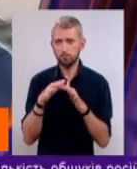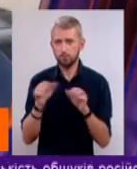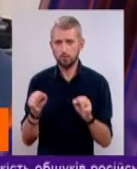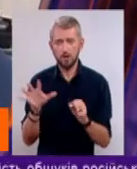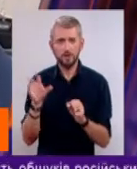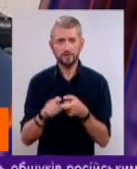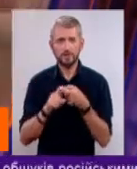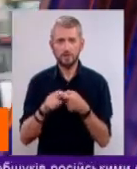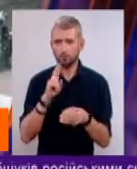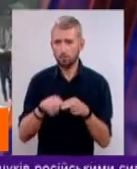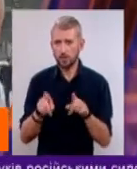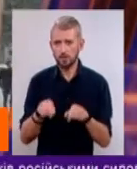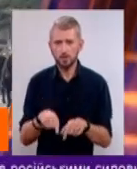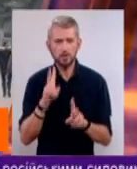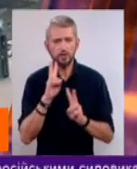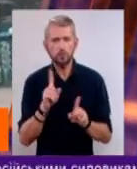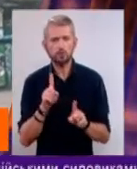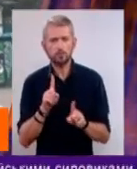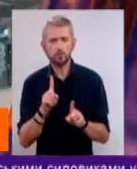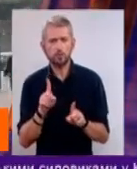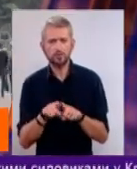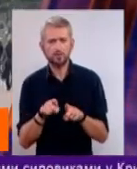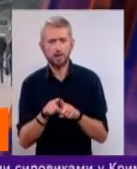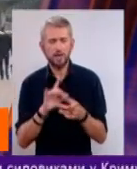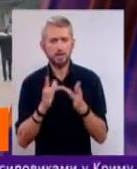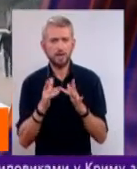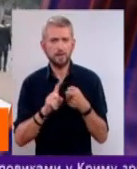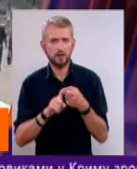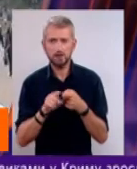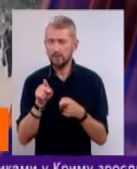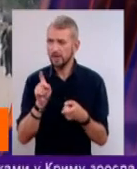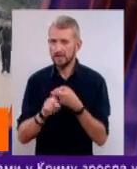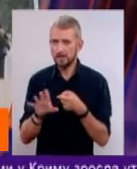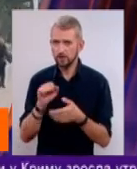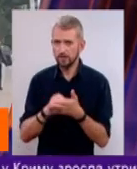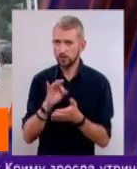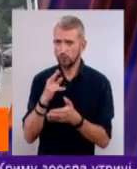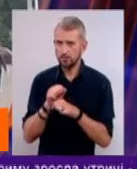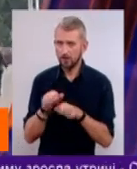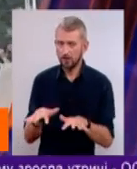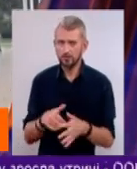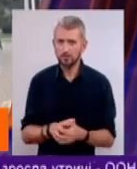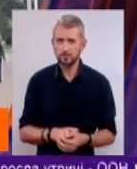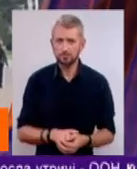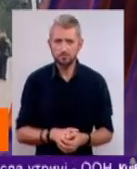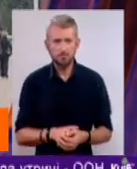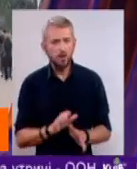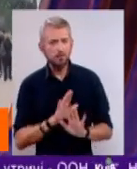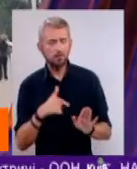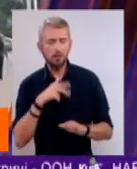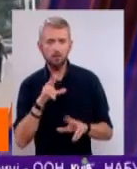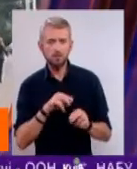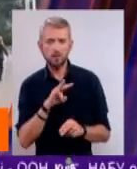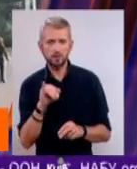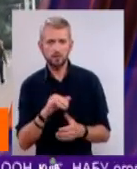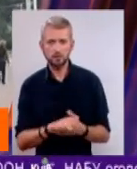залежність пропала теж. Невідомо, що таке інтернет-залежності. Ви незалежні від соціальних мереж? Ні, вважаю, що ні.